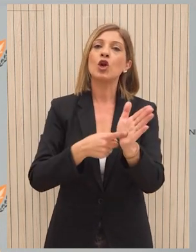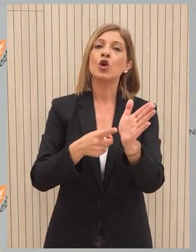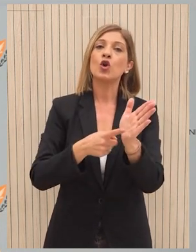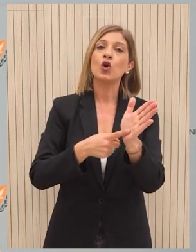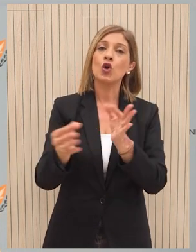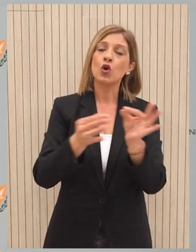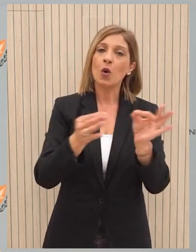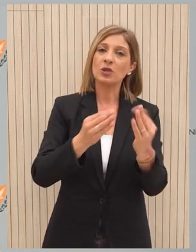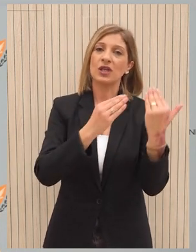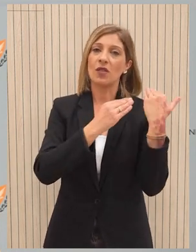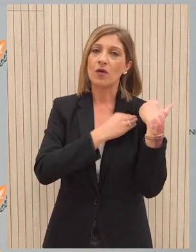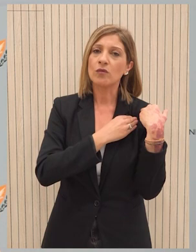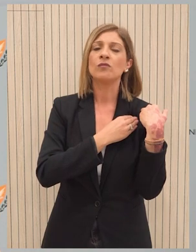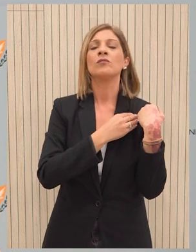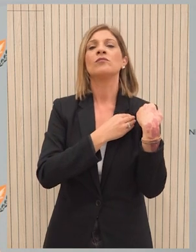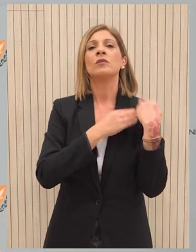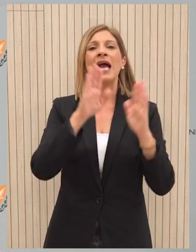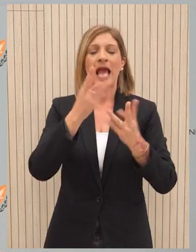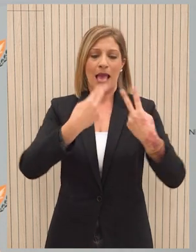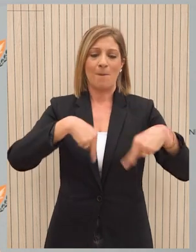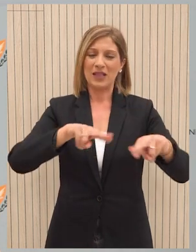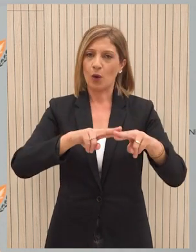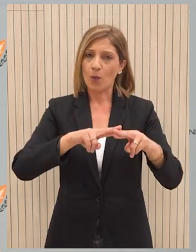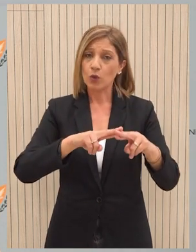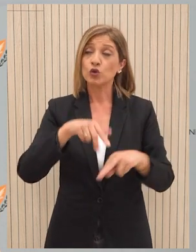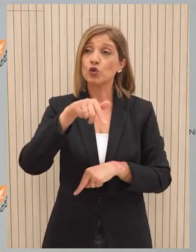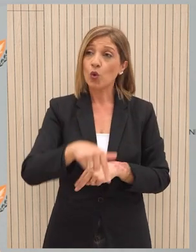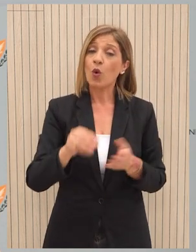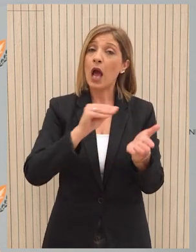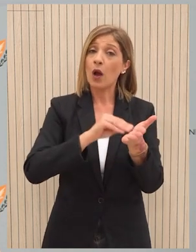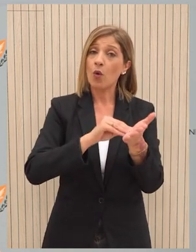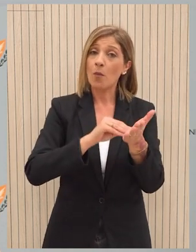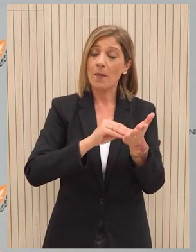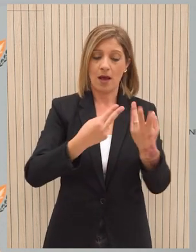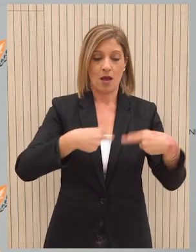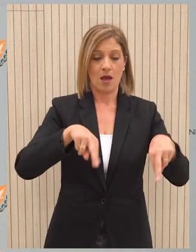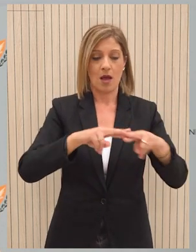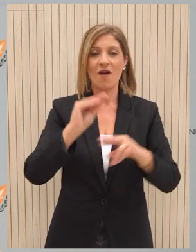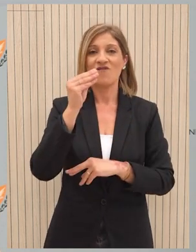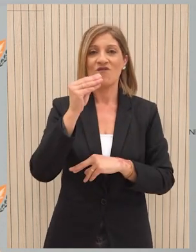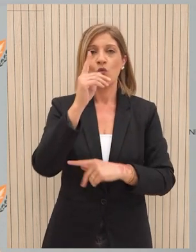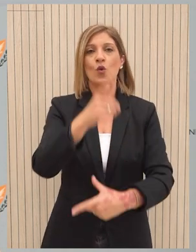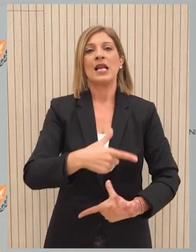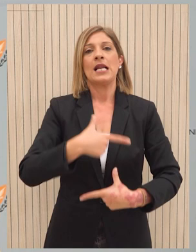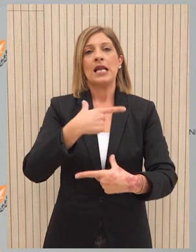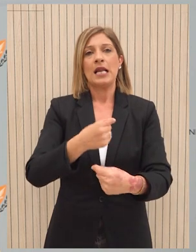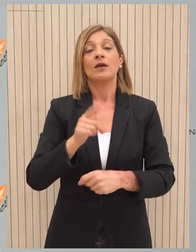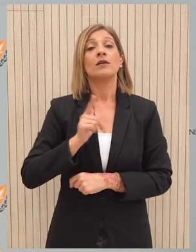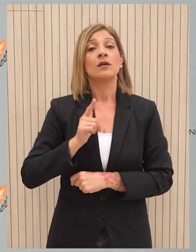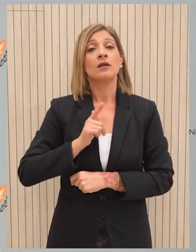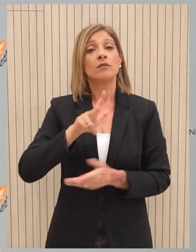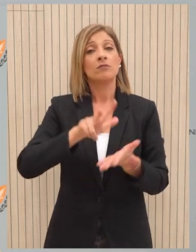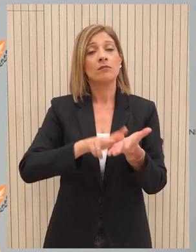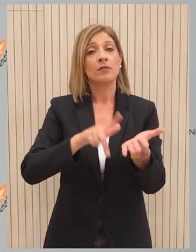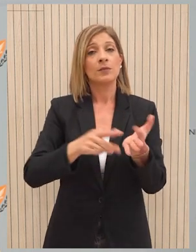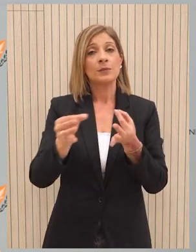διεύρυνση των αρμοδιοτήτων του Χρηματοοικονομικού Επιτρόπου. Είναι γνωστό ότι βρίσκεται ήδη ενώπιον της Βουλής των Αντιπροσώπων το σχετικό νομοσχέδιο